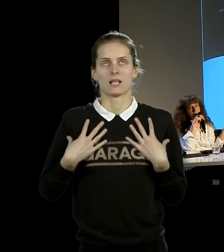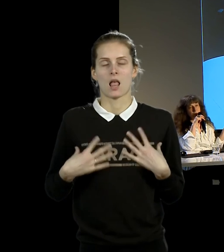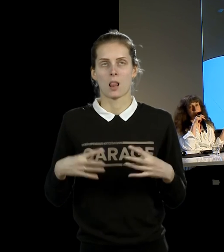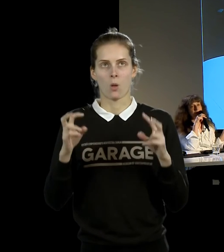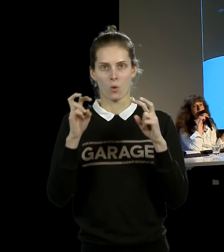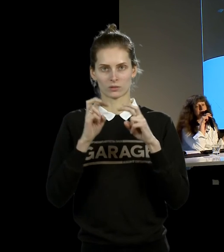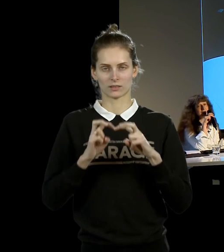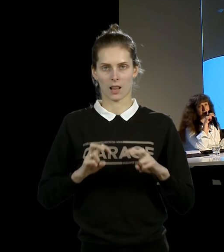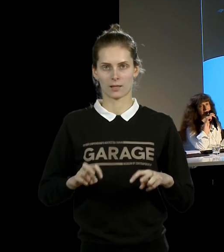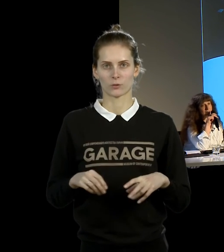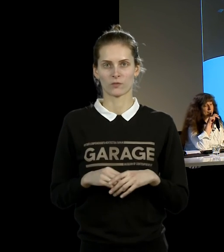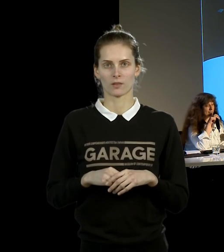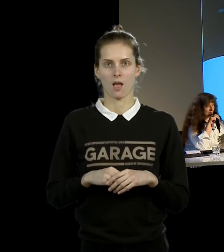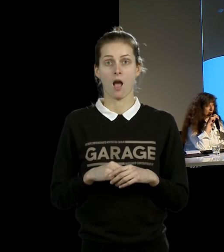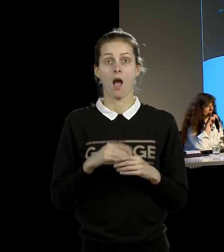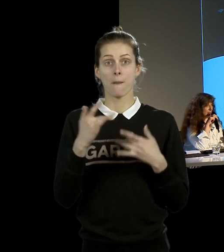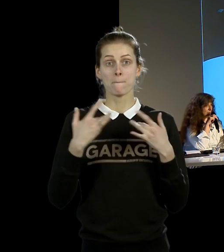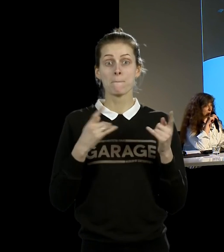суперформанс состоит из текста.